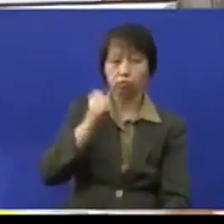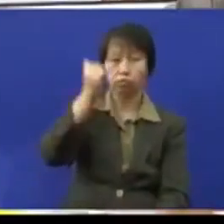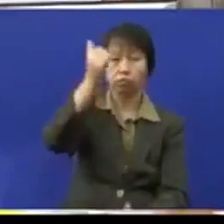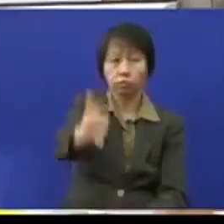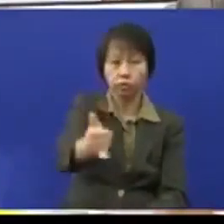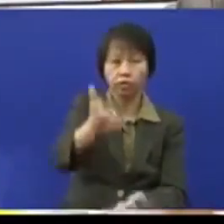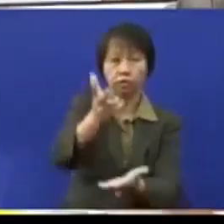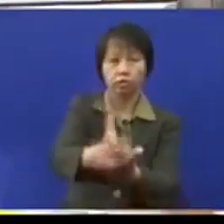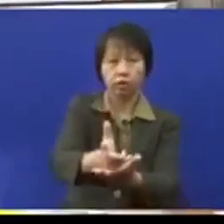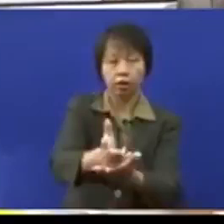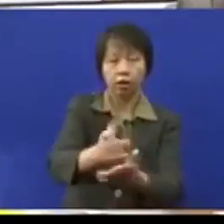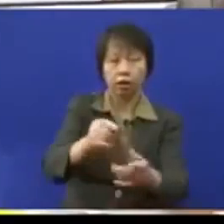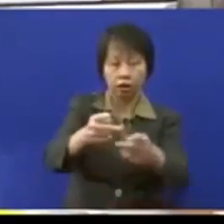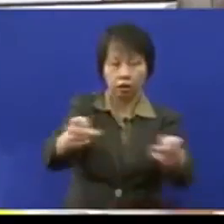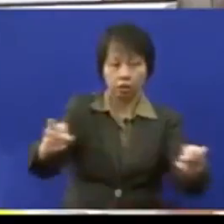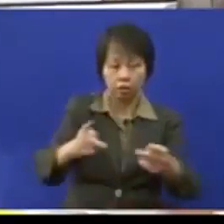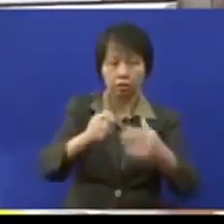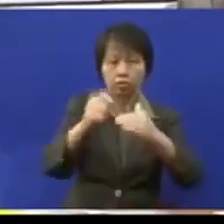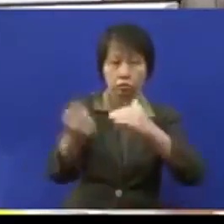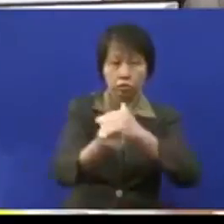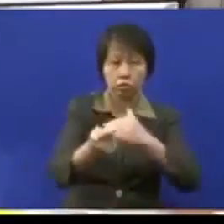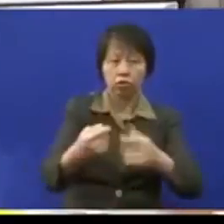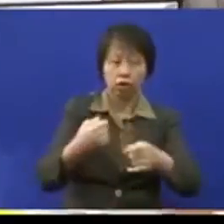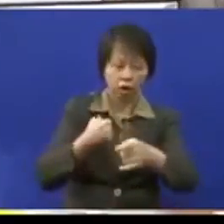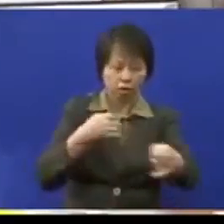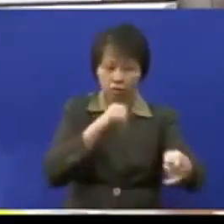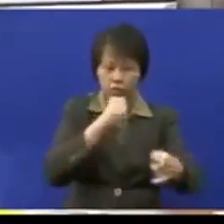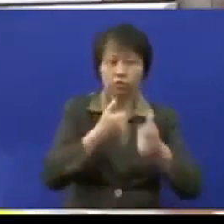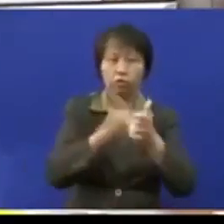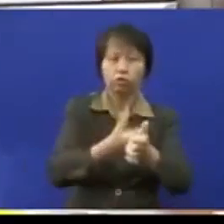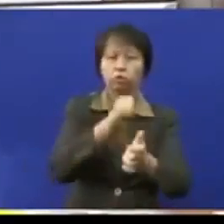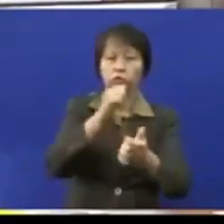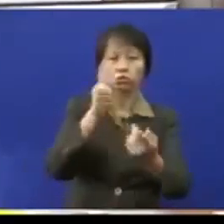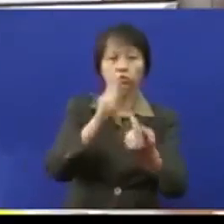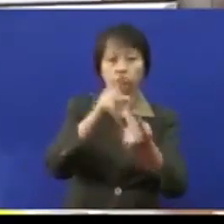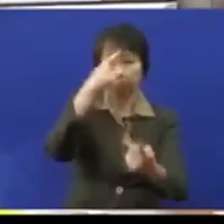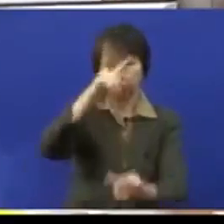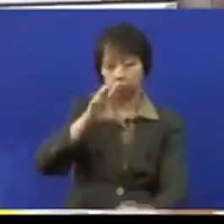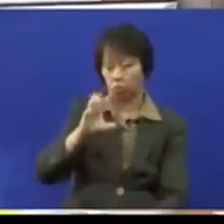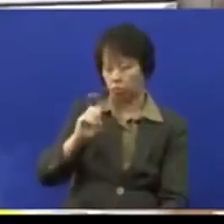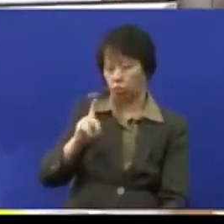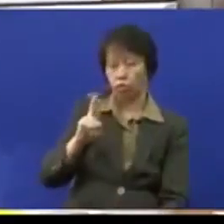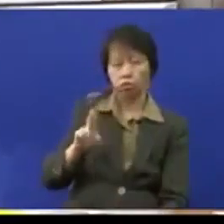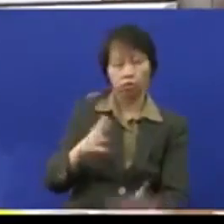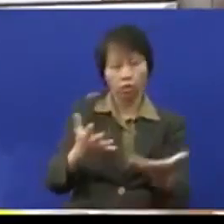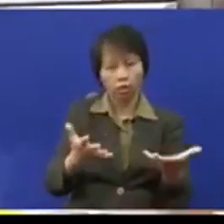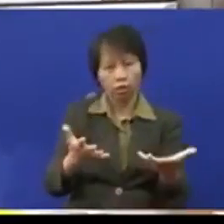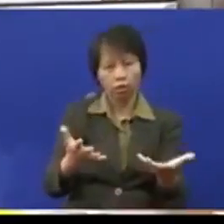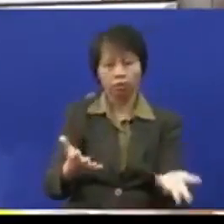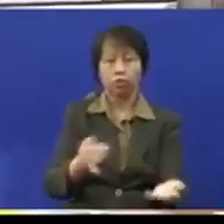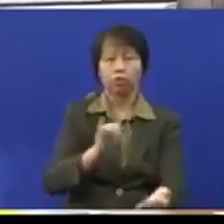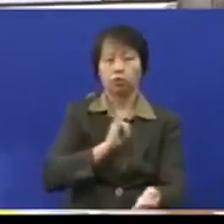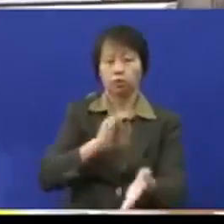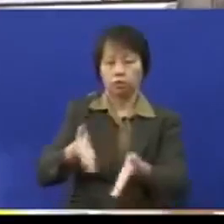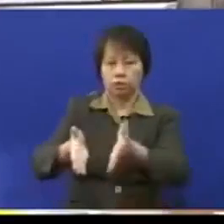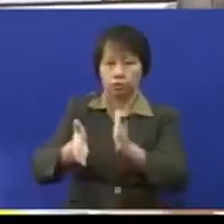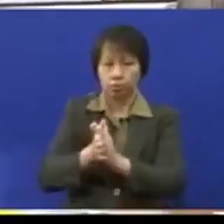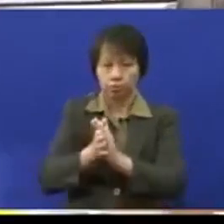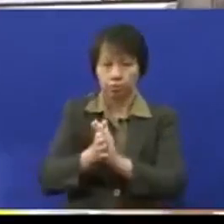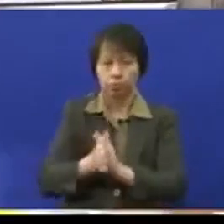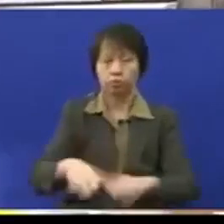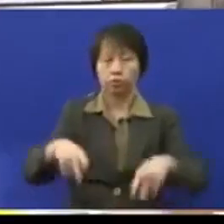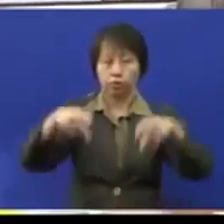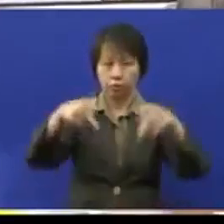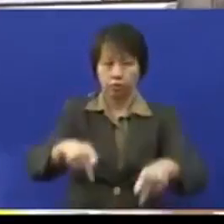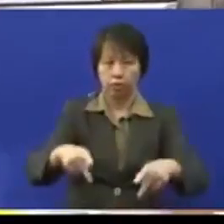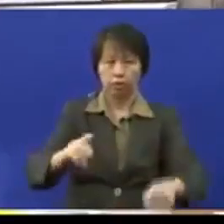terdapat isu-isu yang tidak mematuhi peraturan yang ditetapkan dan saya memohon pihak